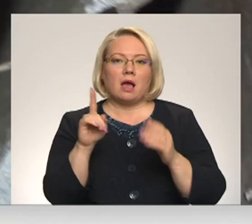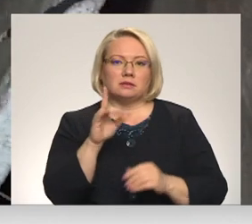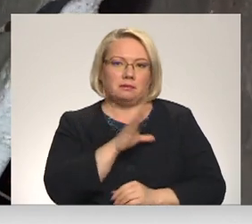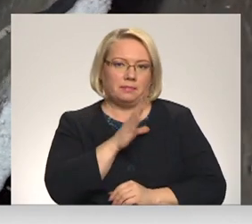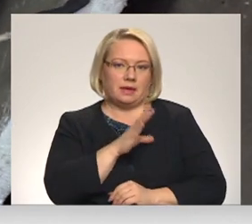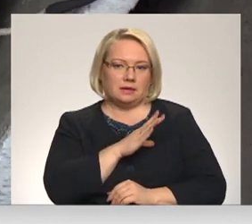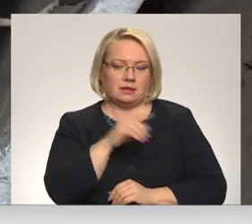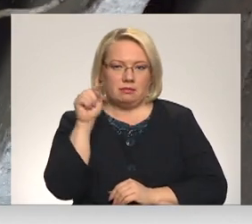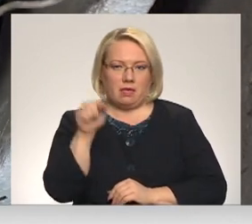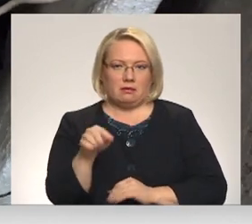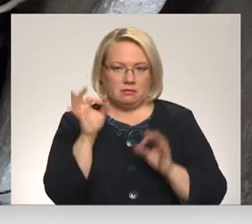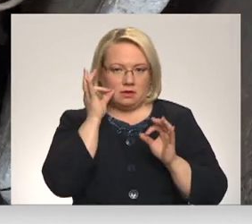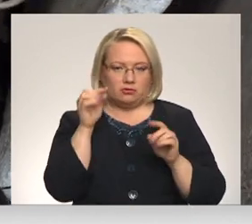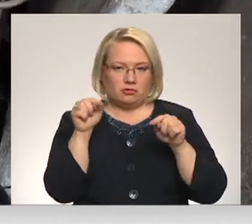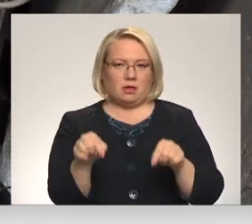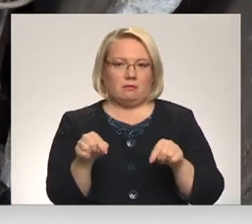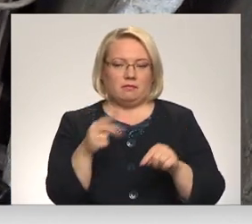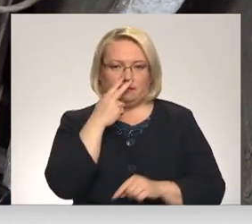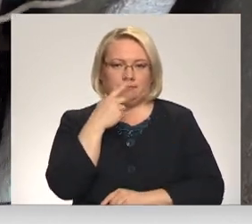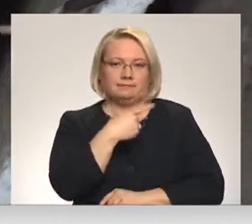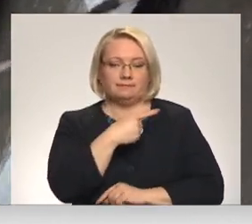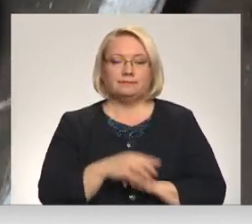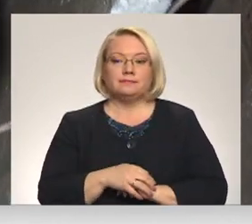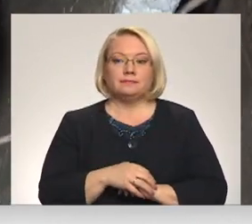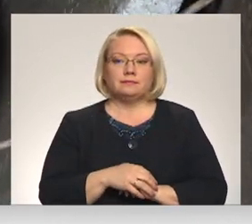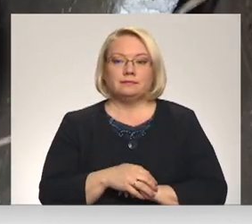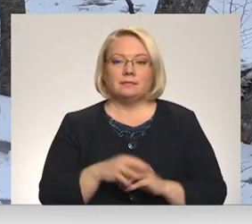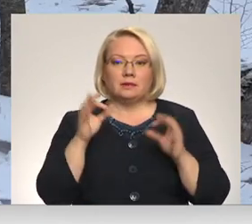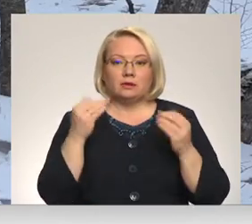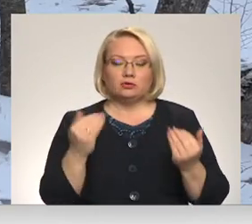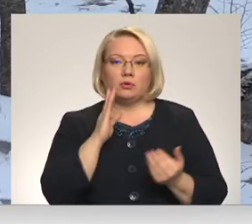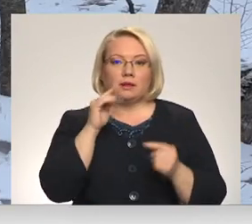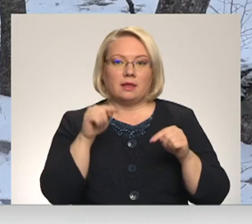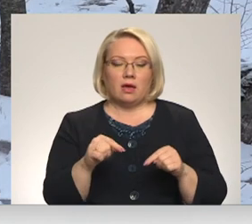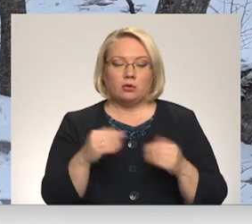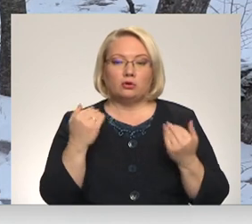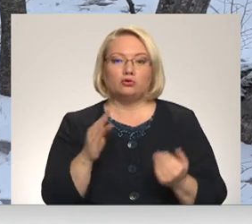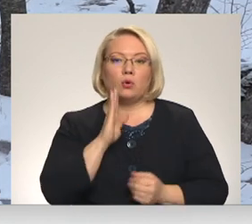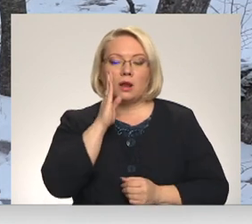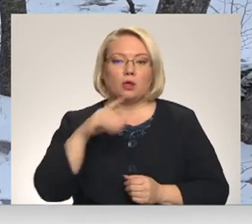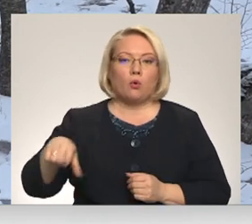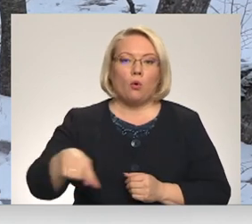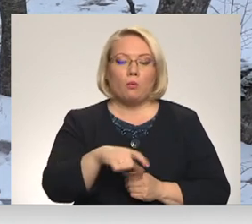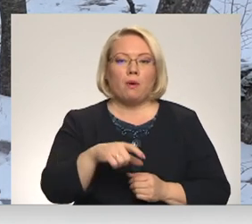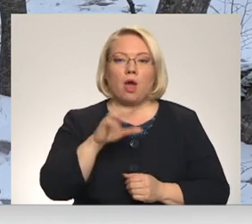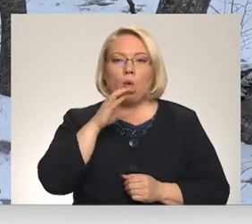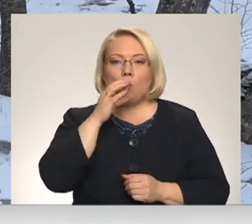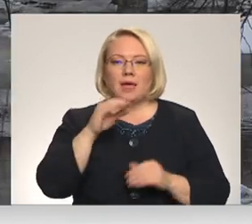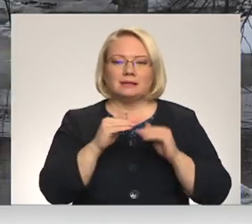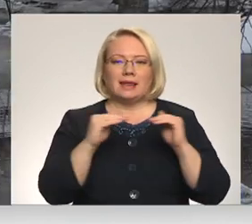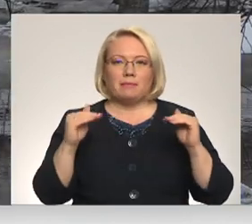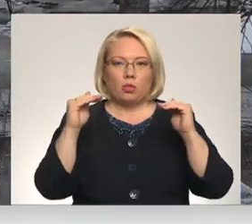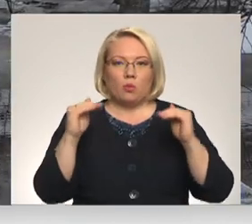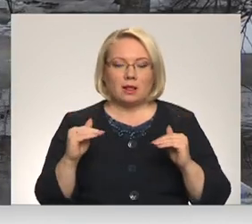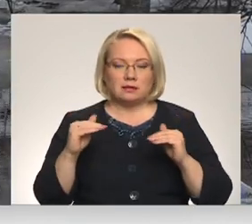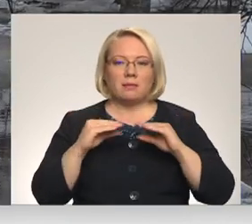Ot, šeit. Nu, šorīt ir te. Šorīt upē ūdens līmenis ir nokritis, bet ledus